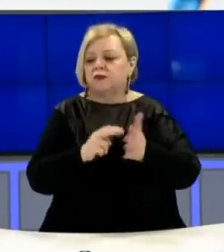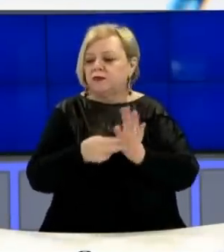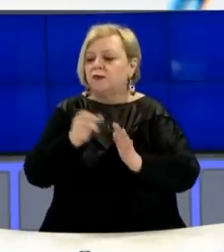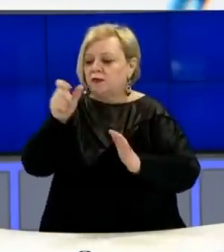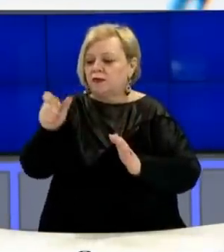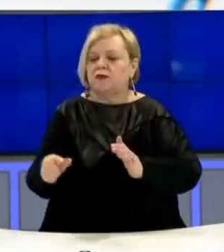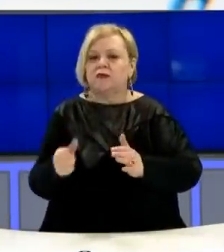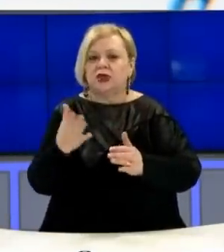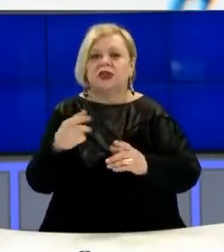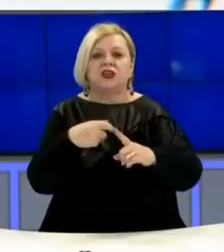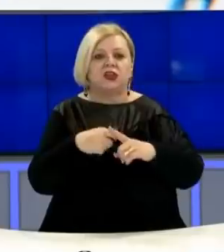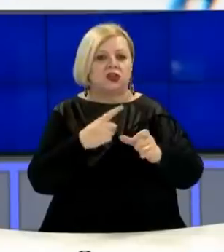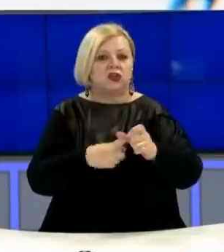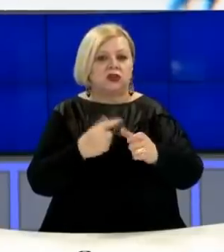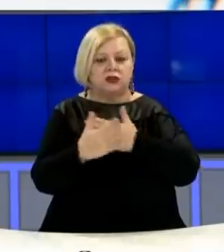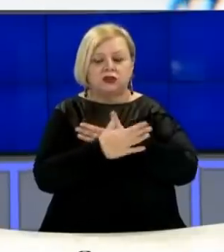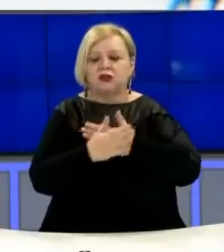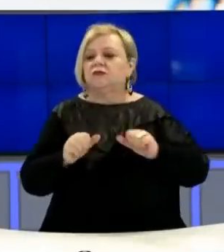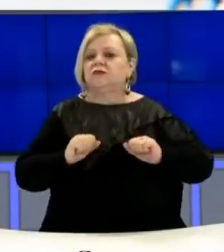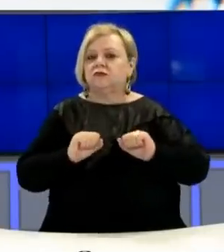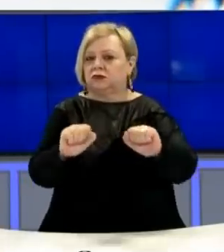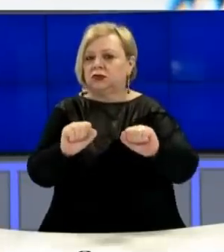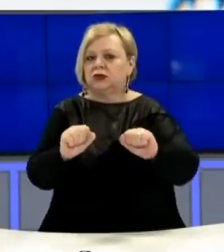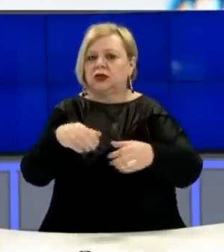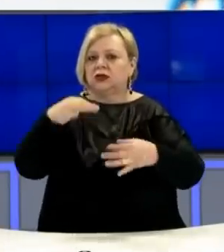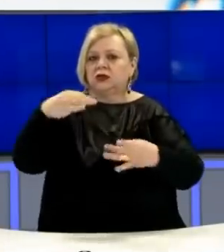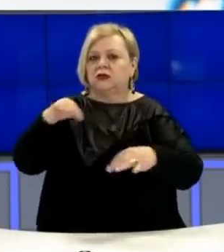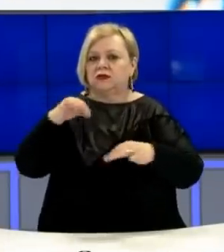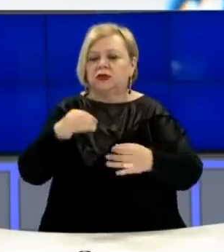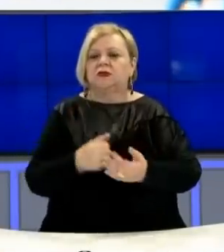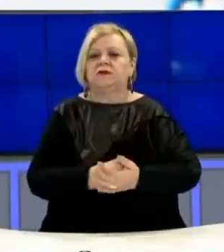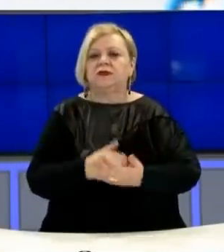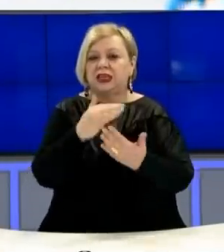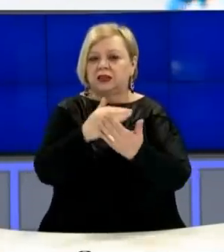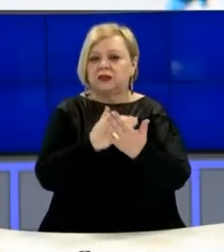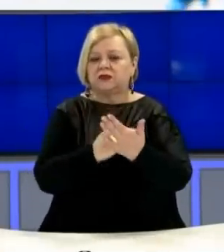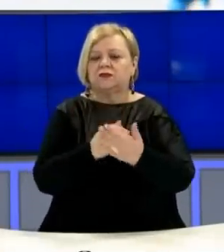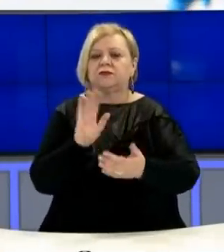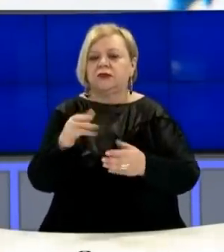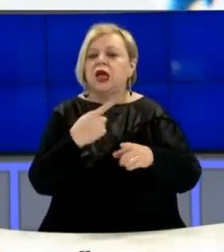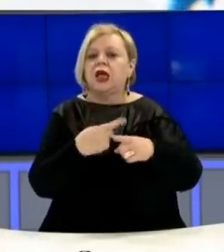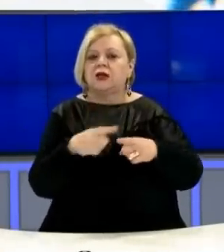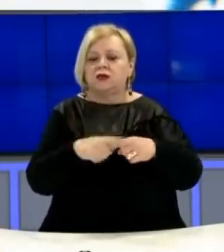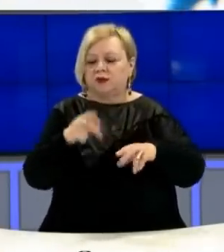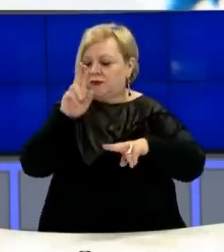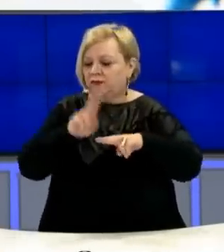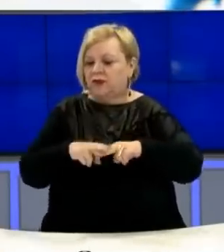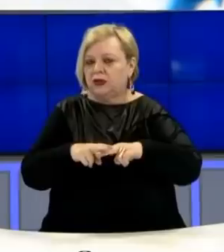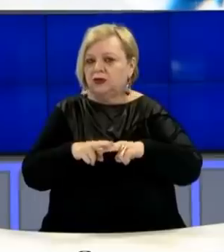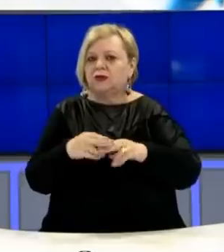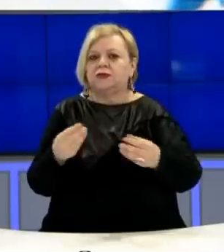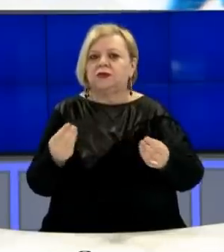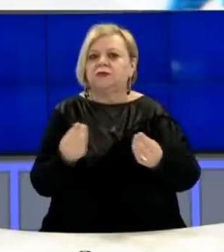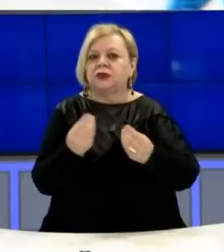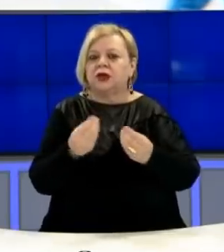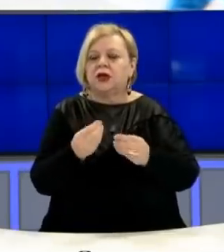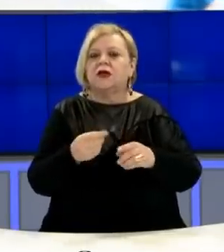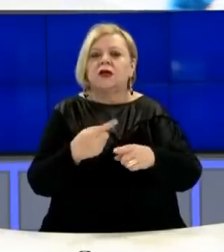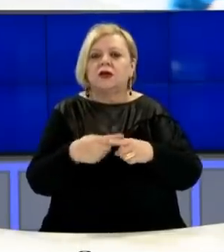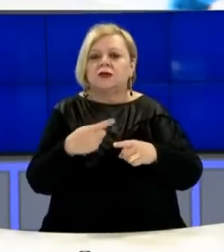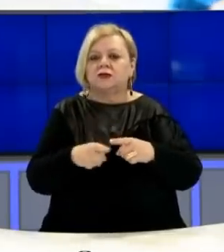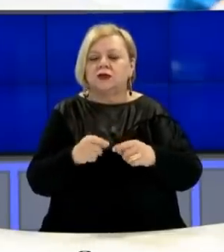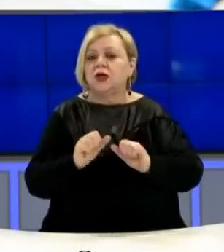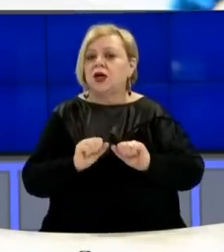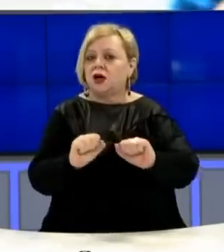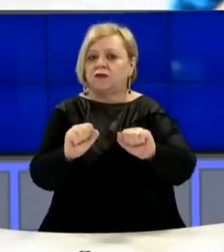politike që KCZ refuzajt të certifikanë të listën e tyre. Në arsjetim të vendimit janë dhenë arsjet e refuzimit